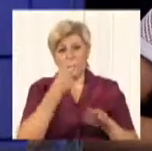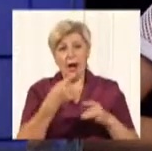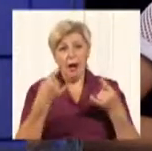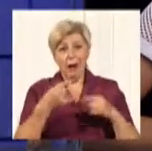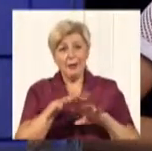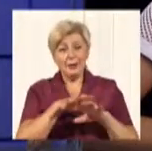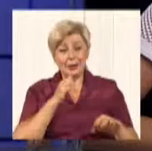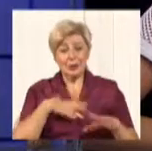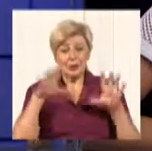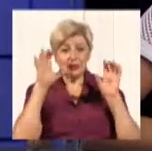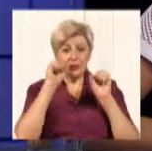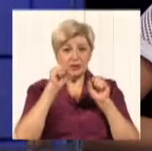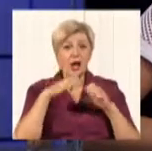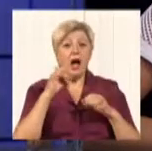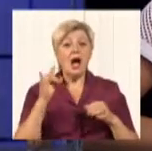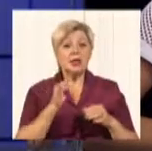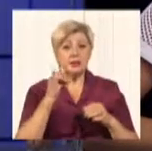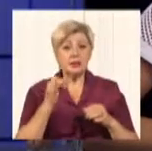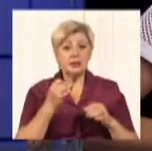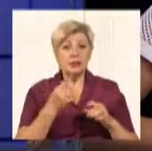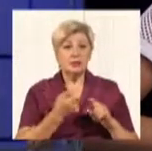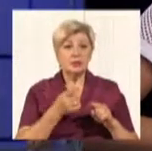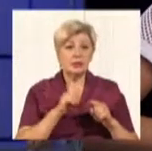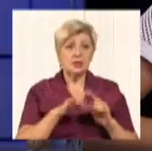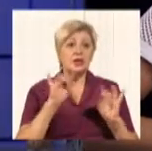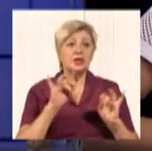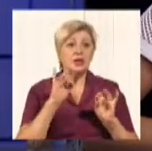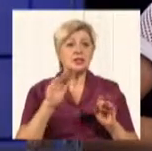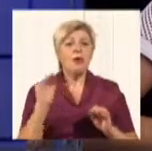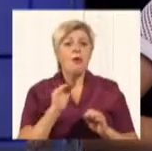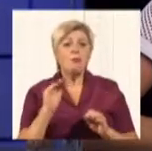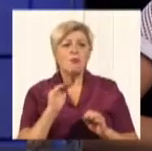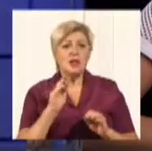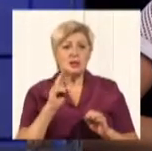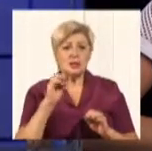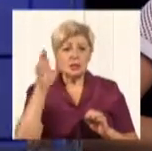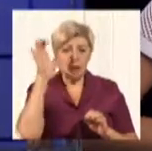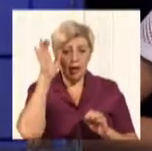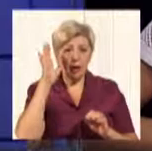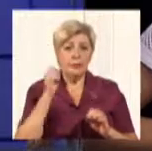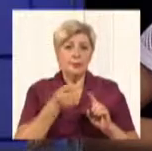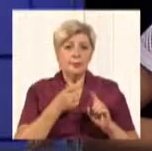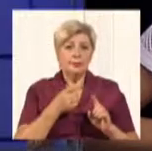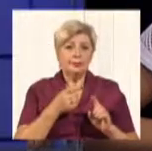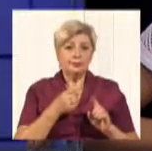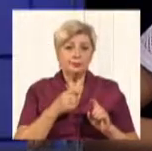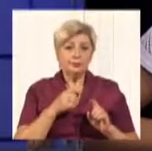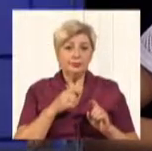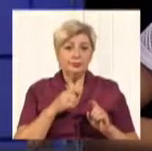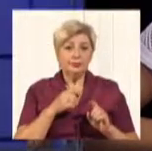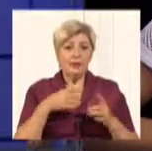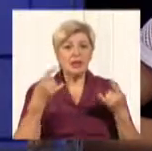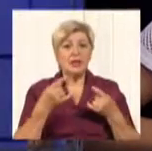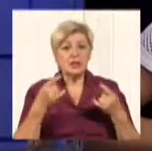Адже цікаво це може бути зв'язківцям, фізикам і, можливо, ще деяким телевізійникам, які